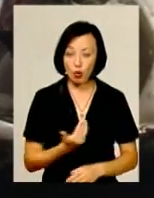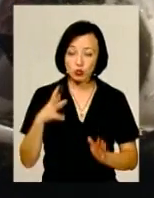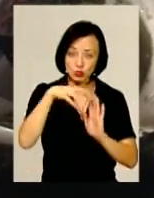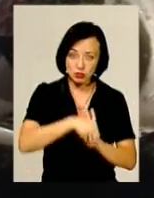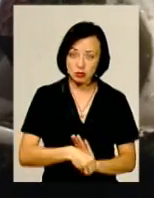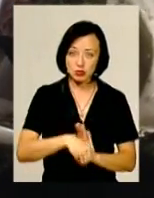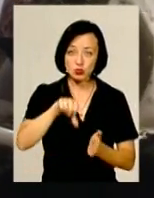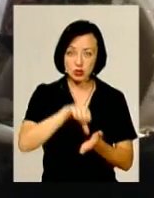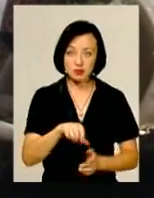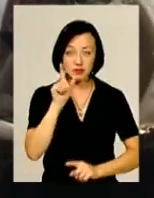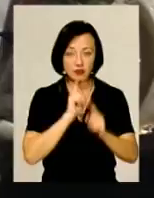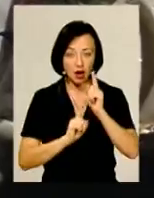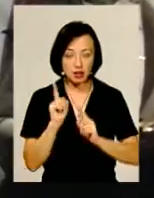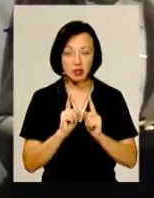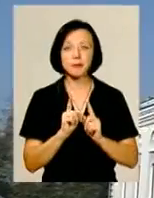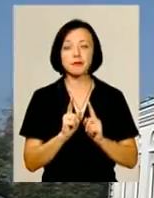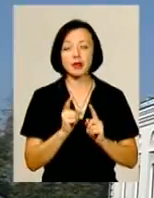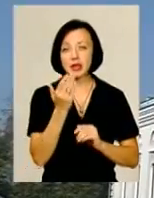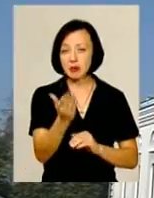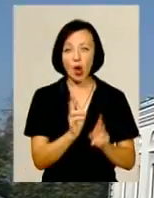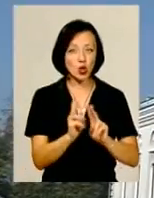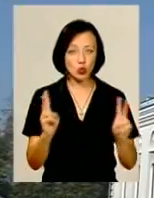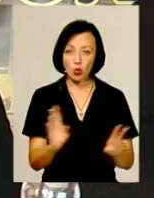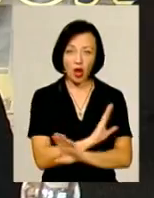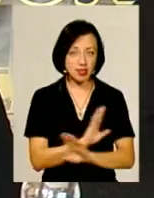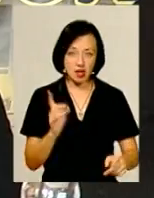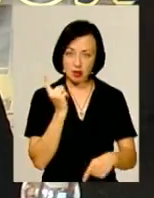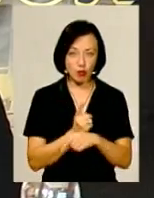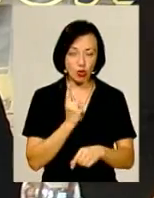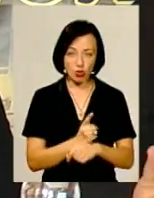частиною великої конфесійної общини, їм ніхто не перечитиме.